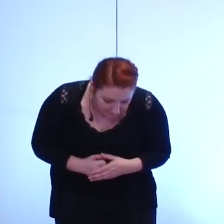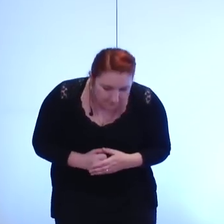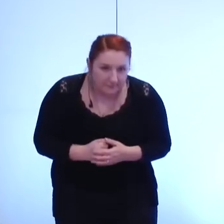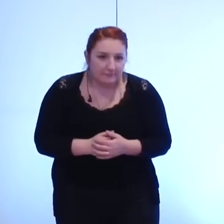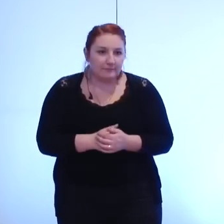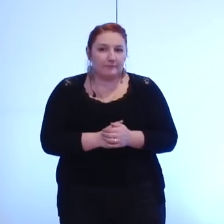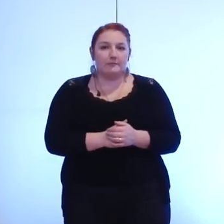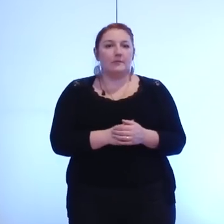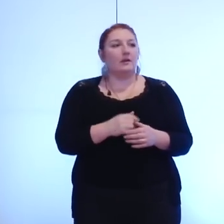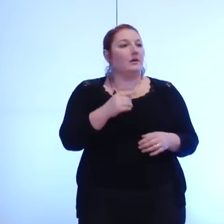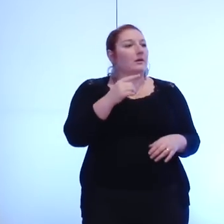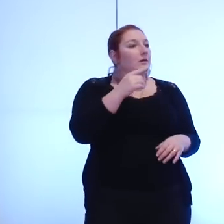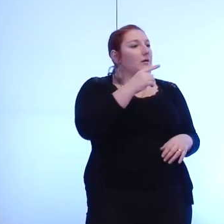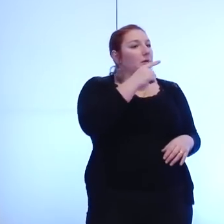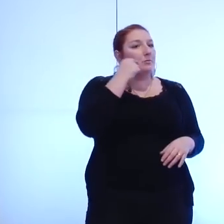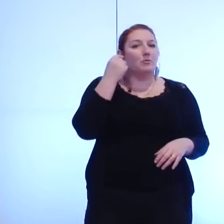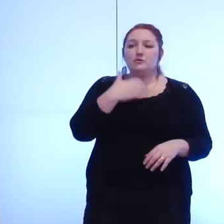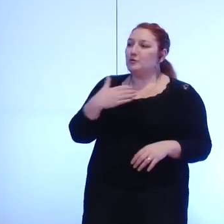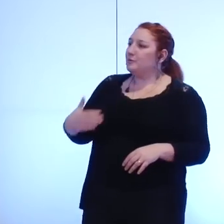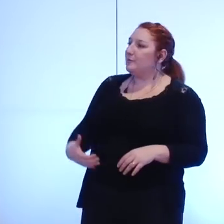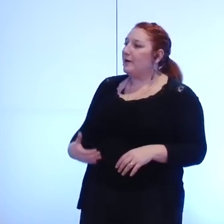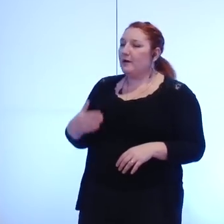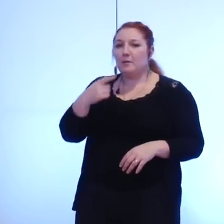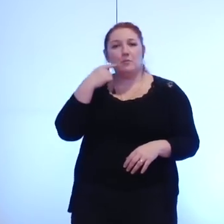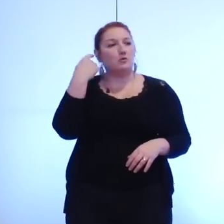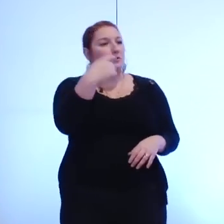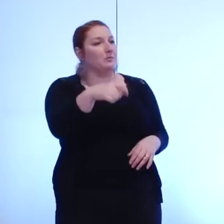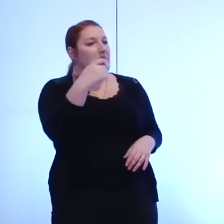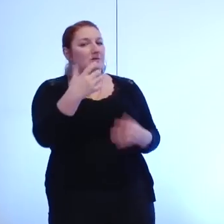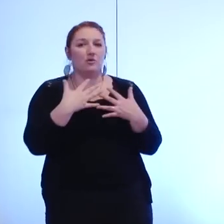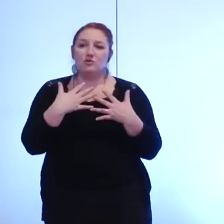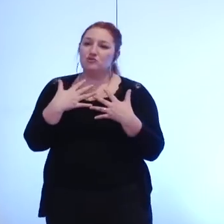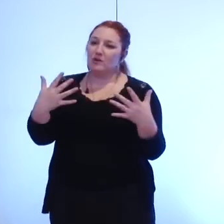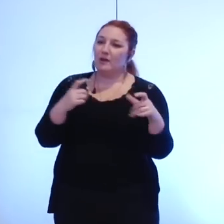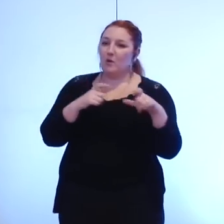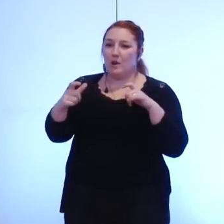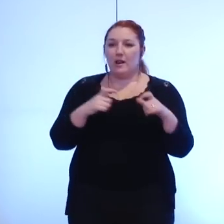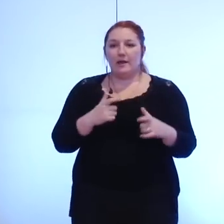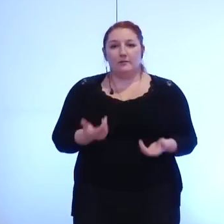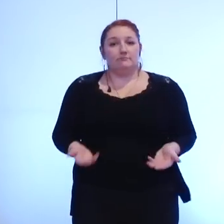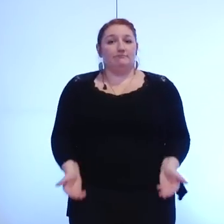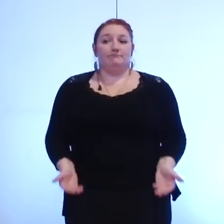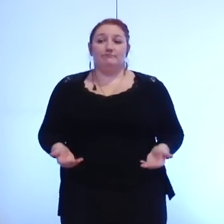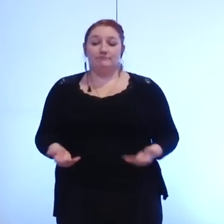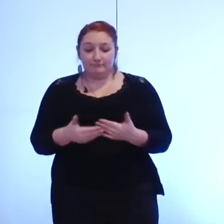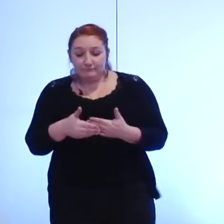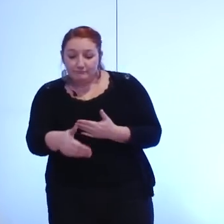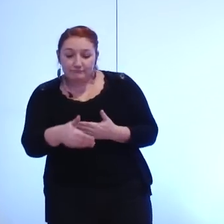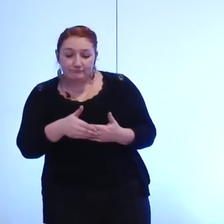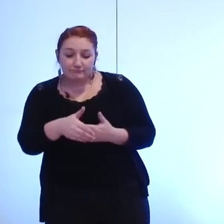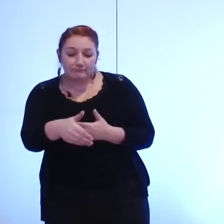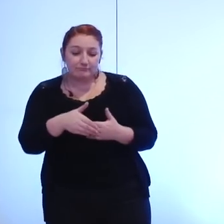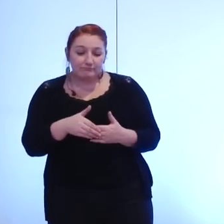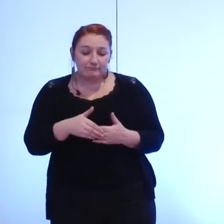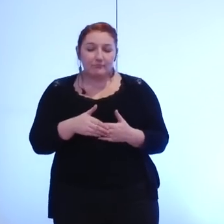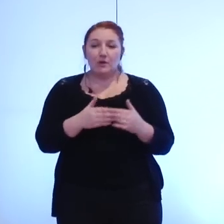monsieur le maire monsieur le président chers collègues nous sommes donc à quelques jours de la transformation de notre